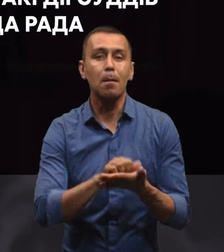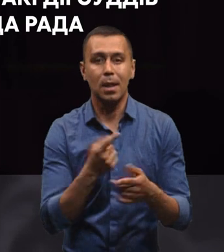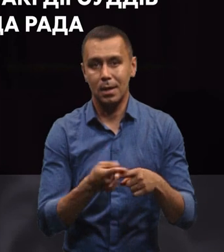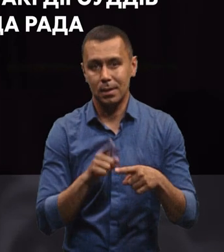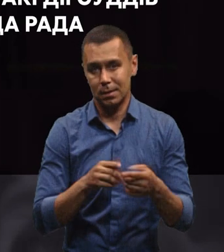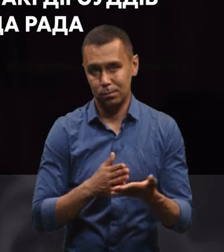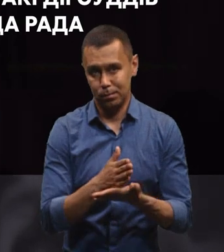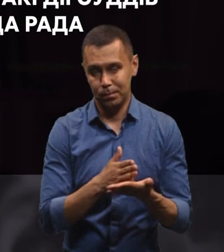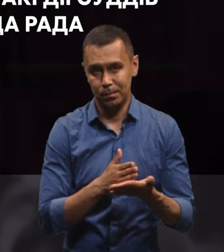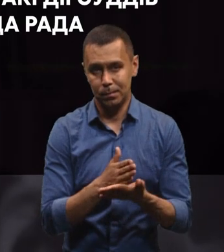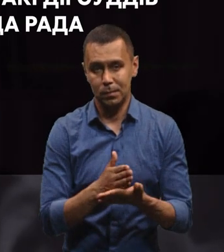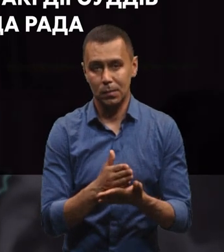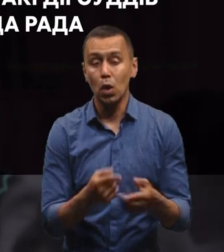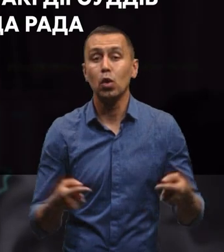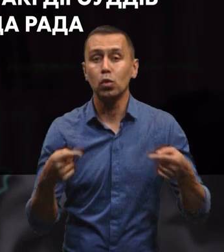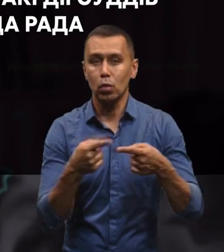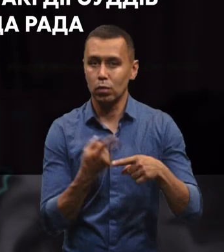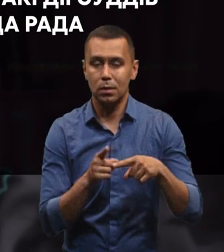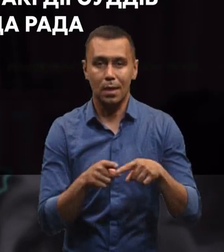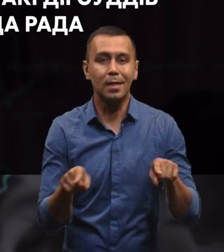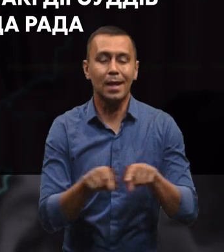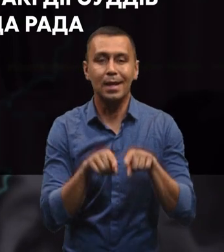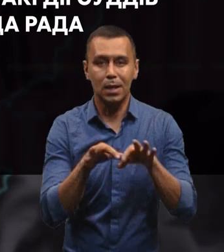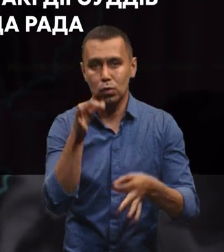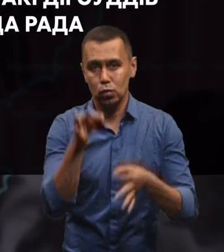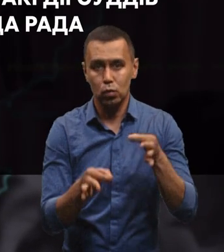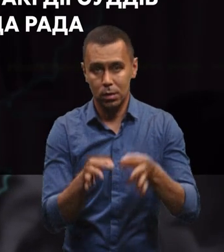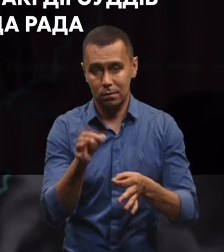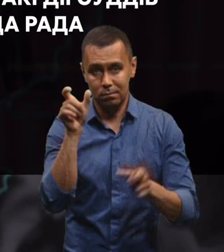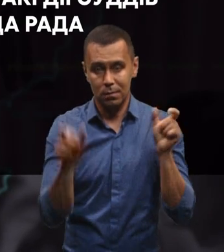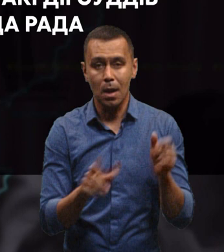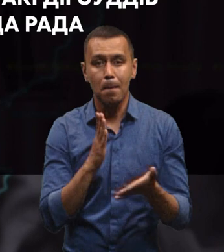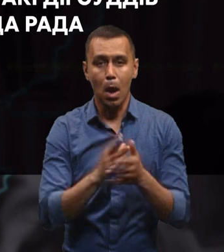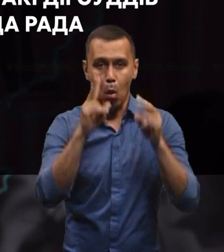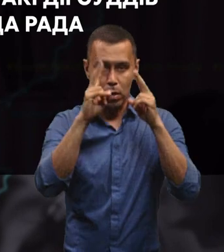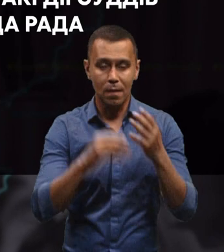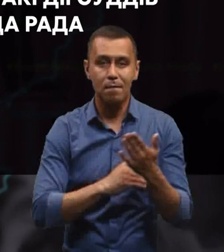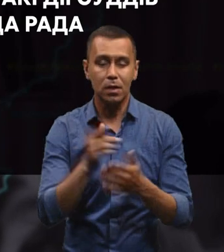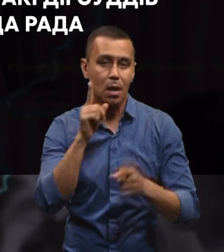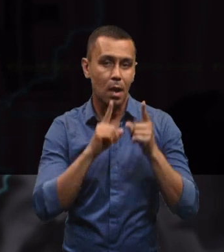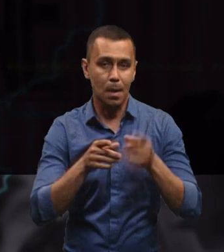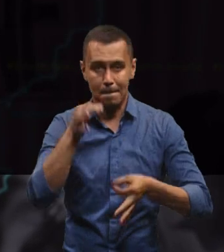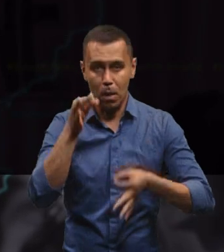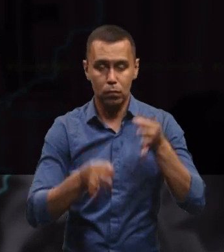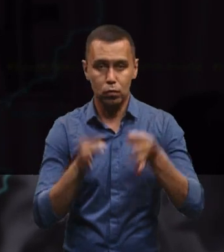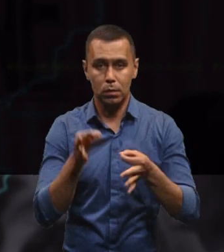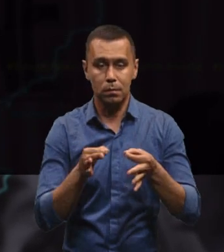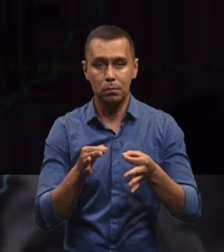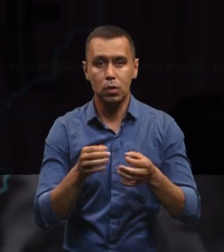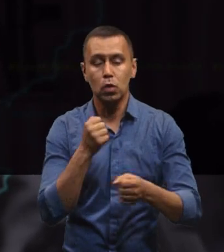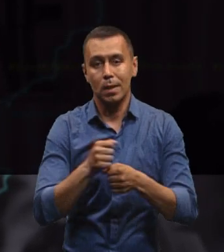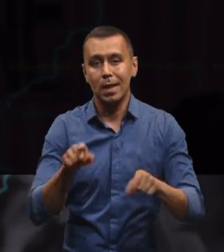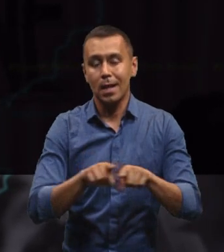кисло суддів. Однозначно, це такі дії суддів. Має також оцінювати і Вища рада правосуддя, забити такий